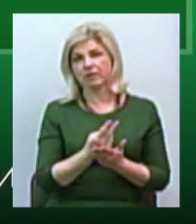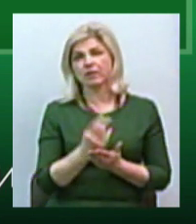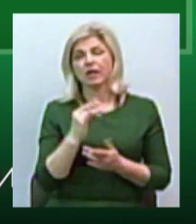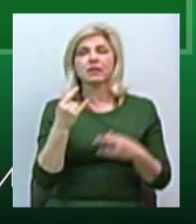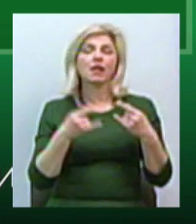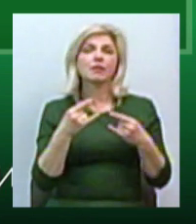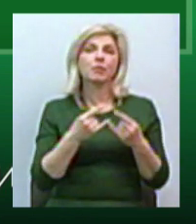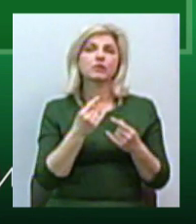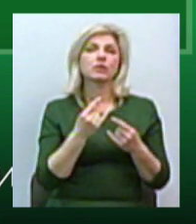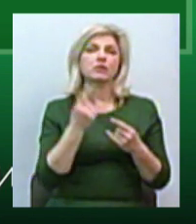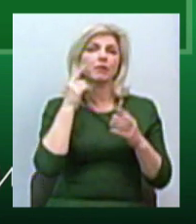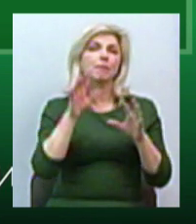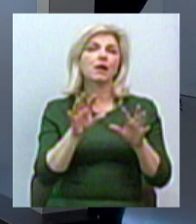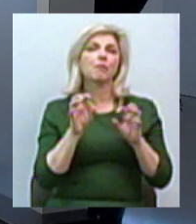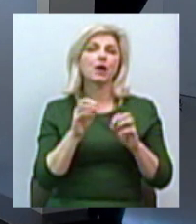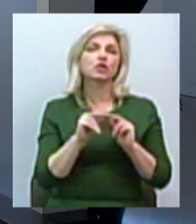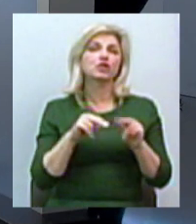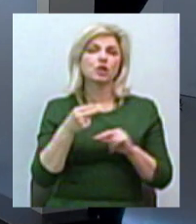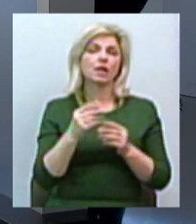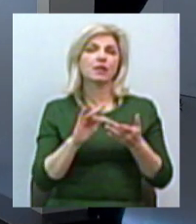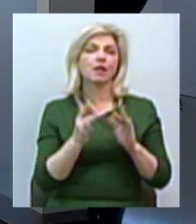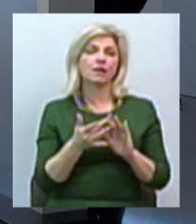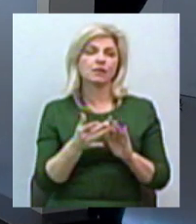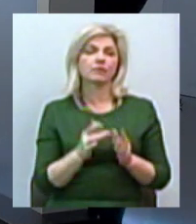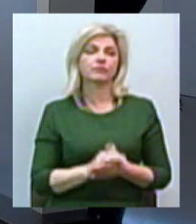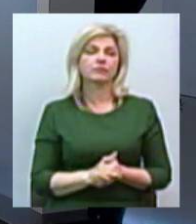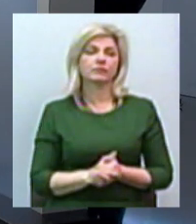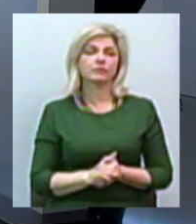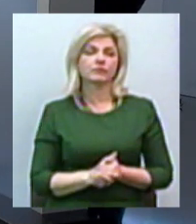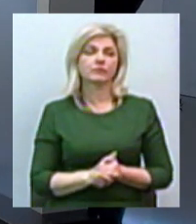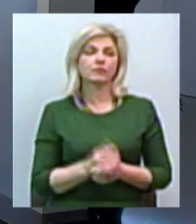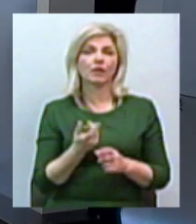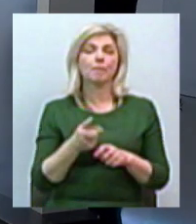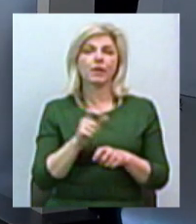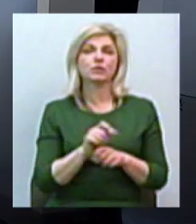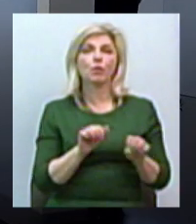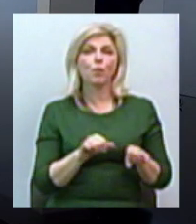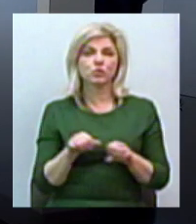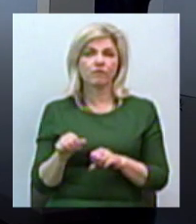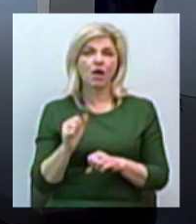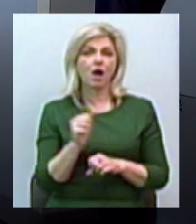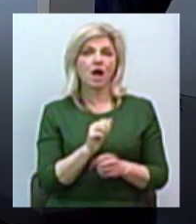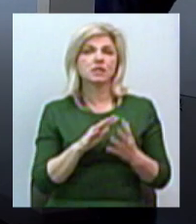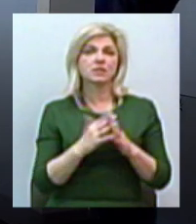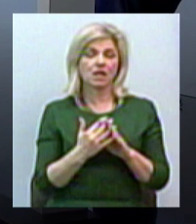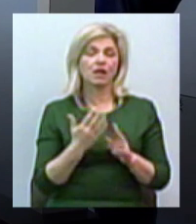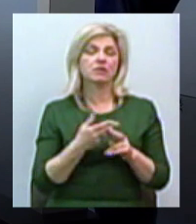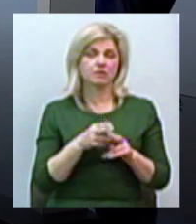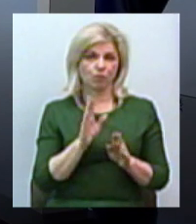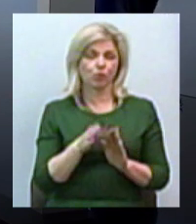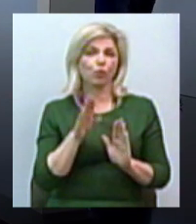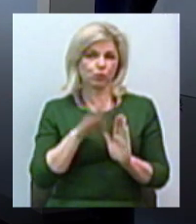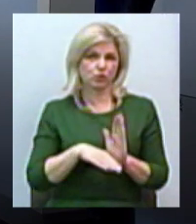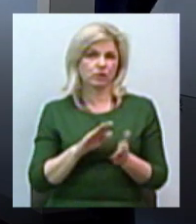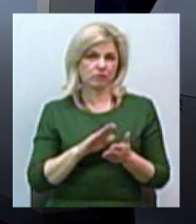приймають через інтернет, більше каналів, більше можливостей. А ось ці всіх містевості, це спричина саме